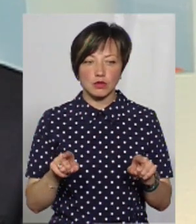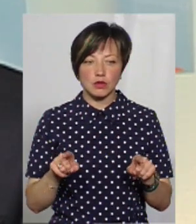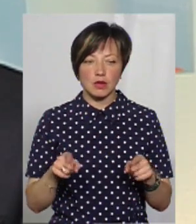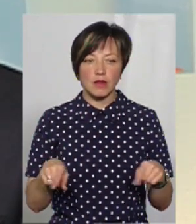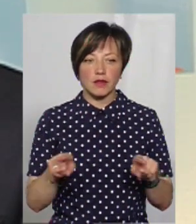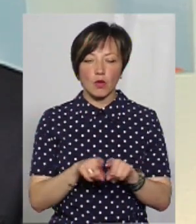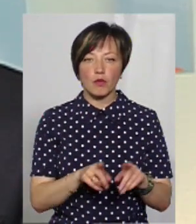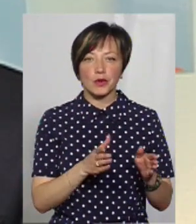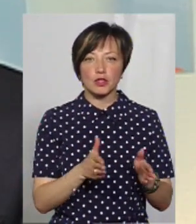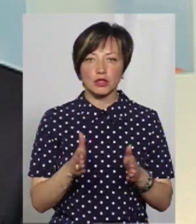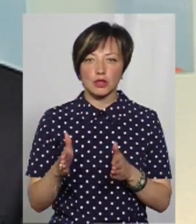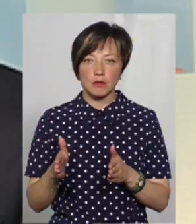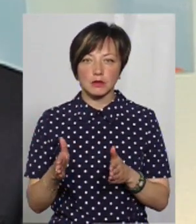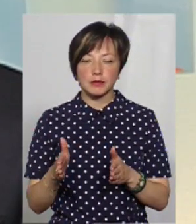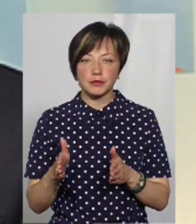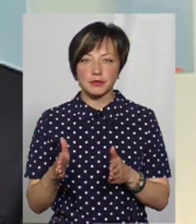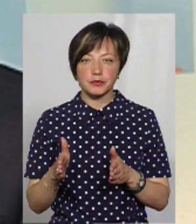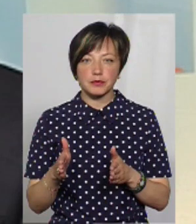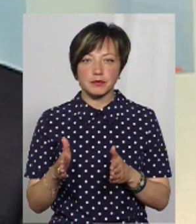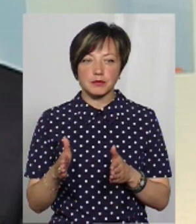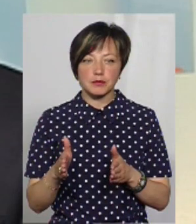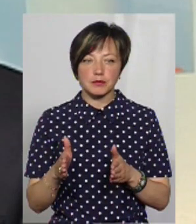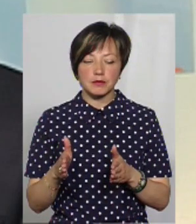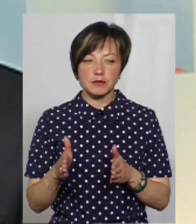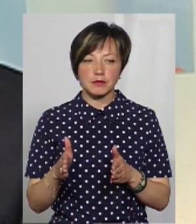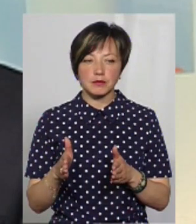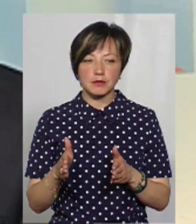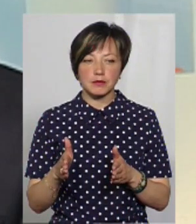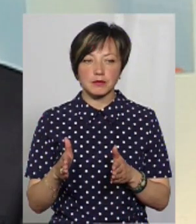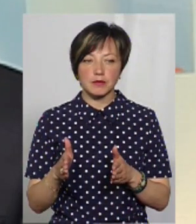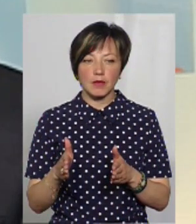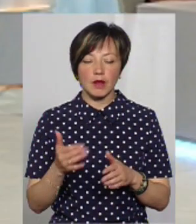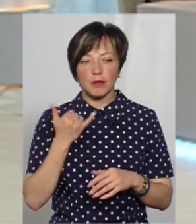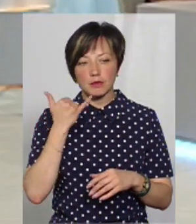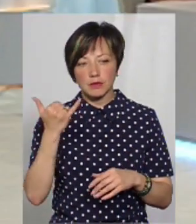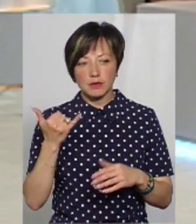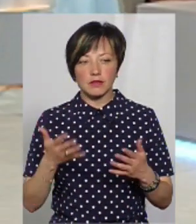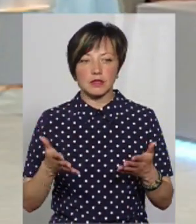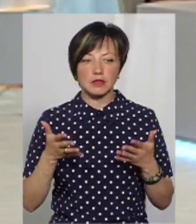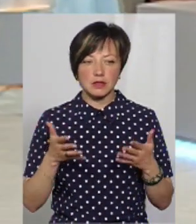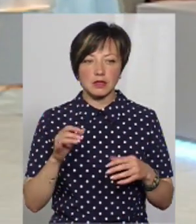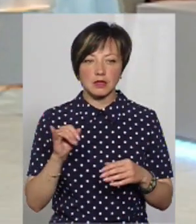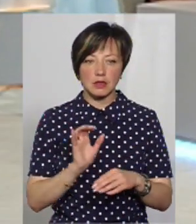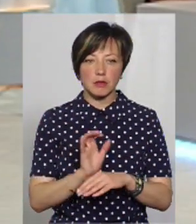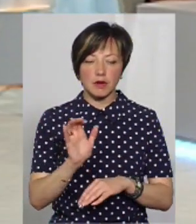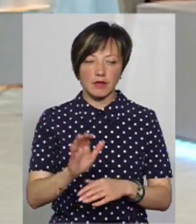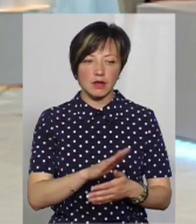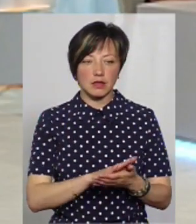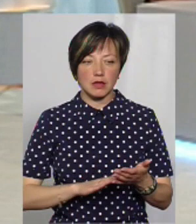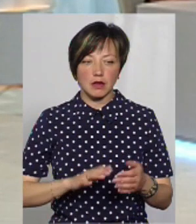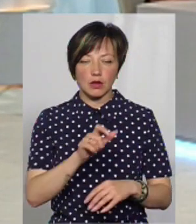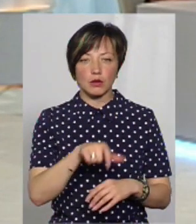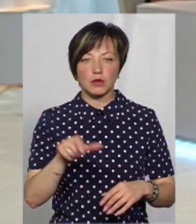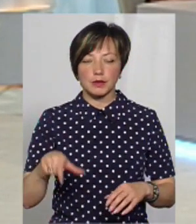Вже в такому режимі вручному, скажімо так, передзвонювали, виясняли і направляли далі